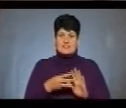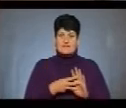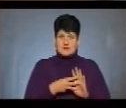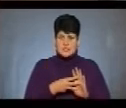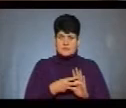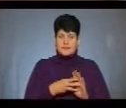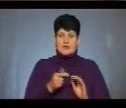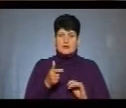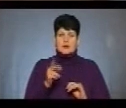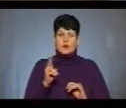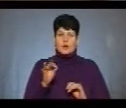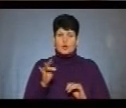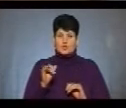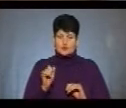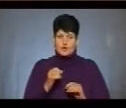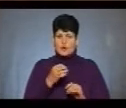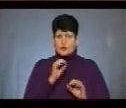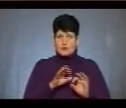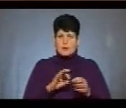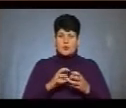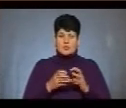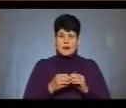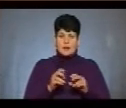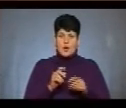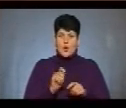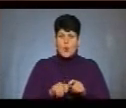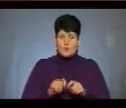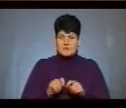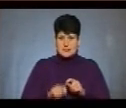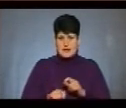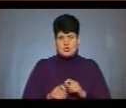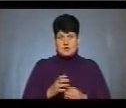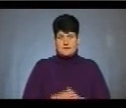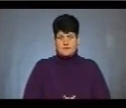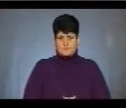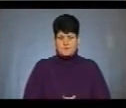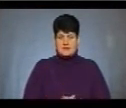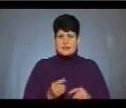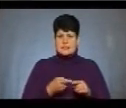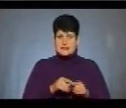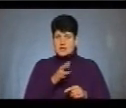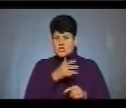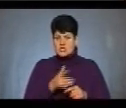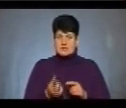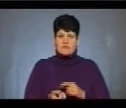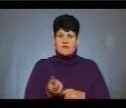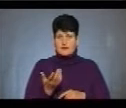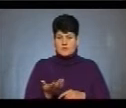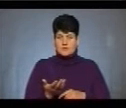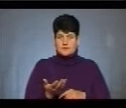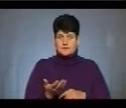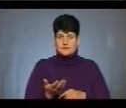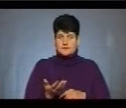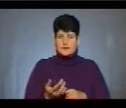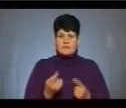Галина Колочун розповіла про результати обстежень учасниць акції «Місяць жіночого здоров'я». За цей час виявлено досить